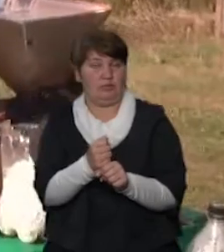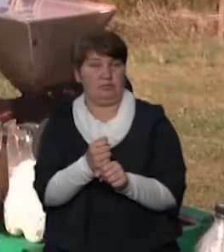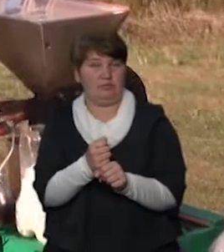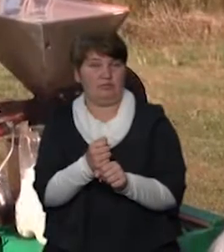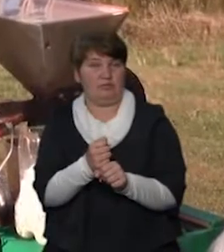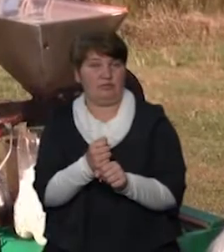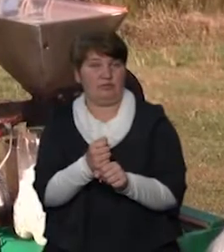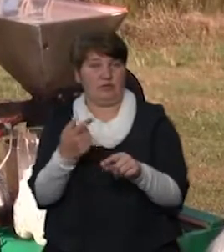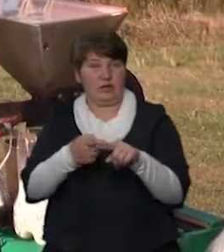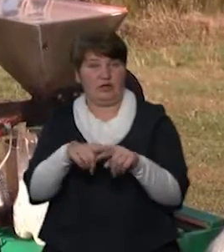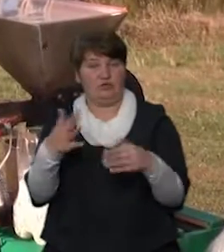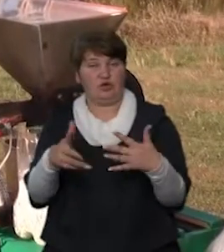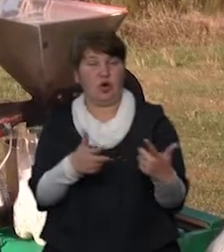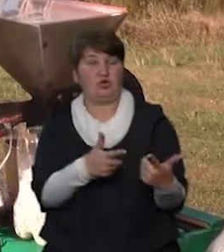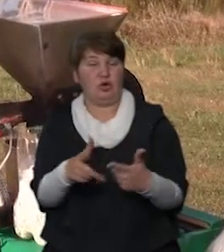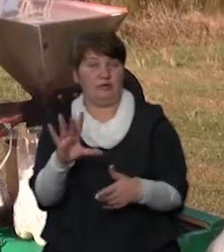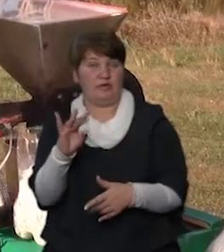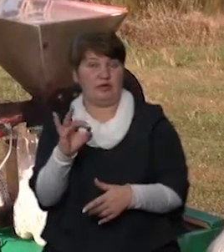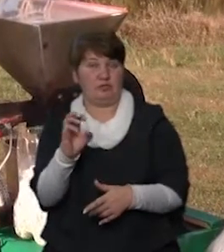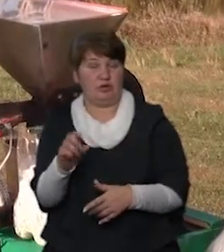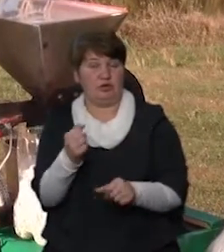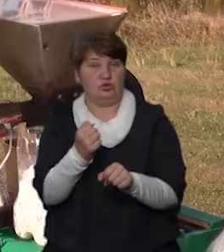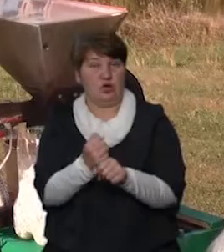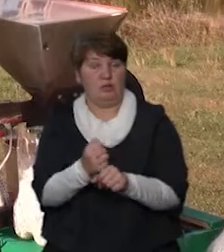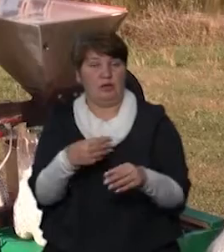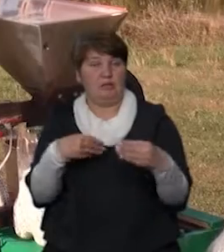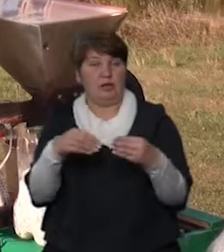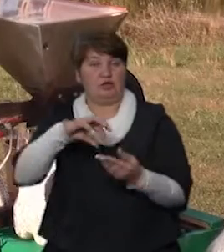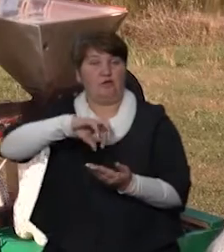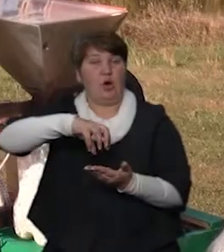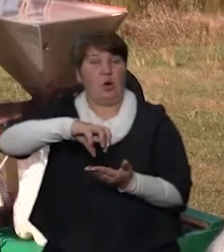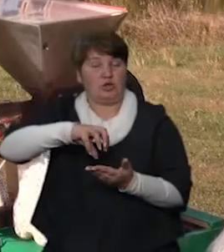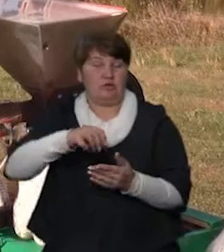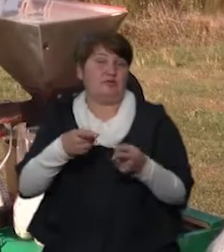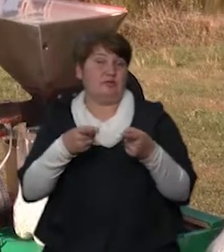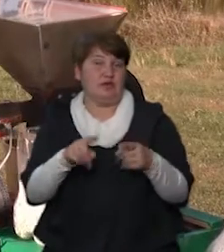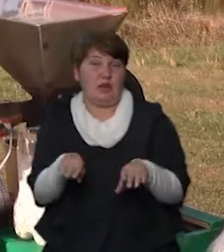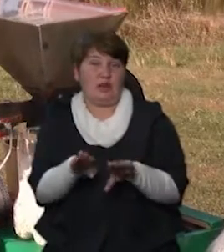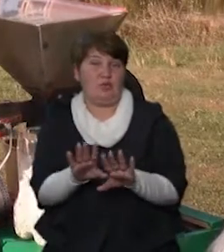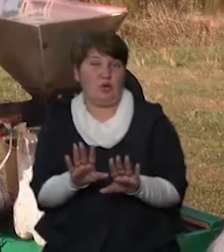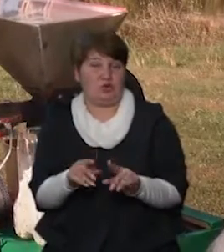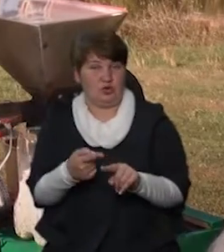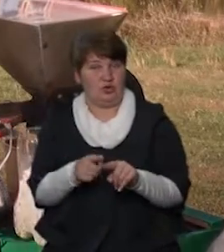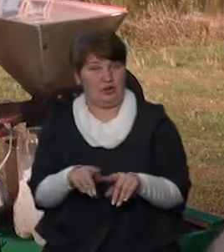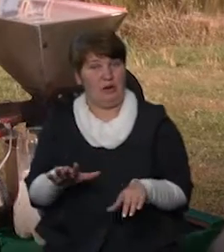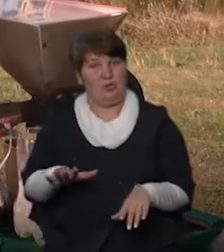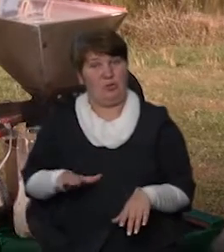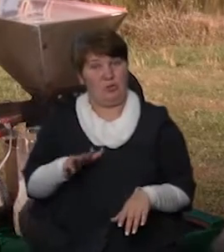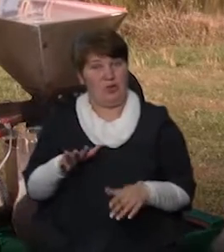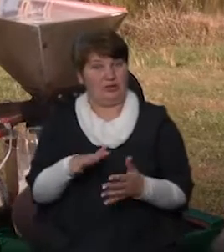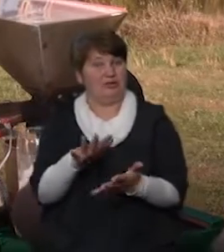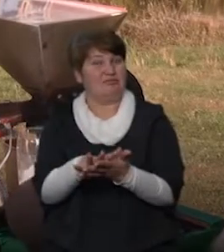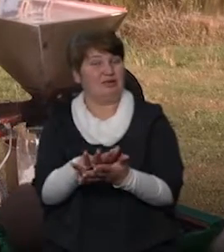Це вже готовий виріб, він зроблений з пластикових корків і, звичайно, не дуже схоже, що це було, нібито мало бути сміттям.